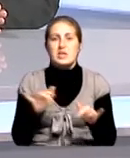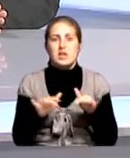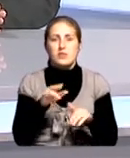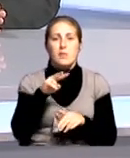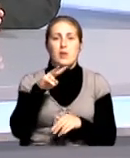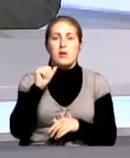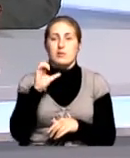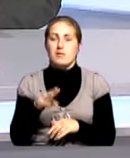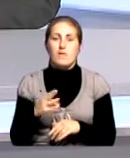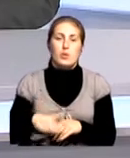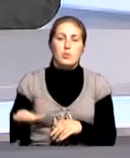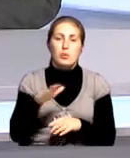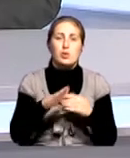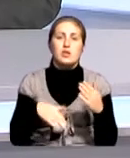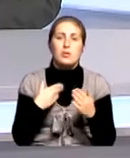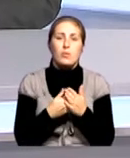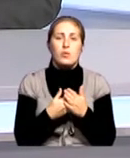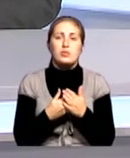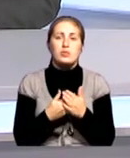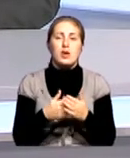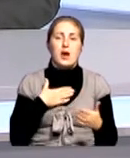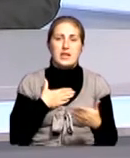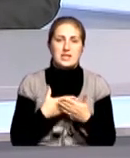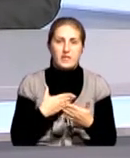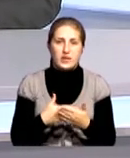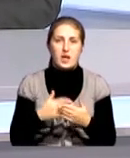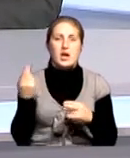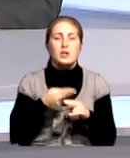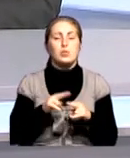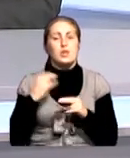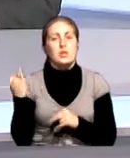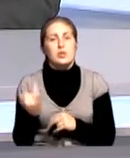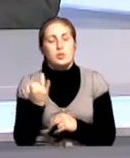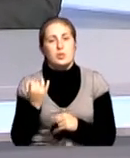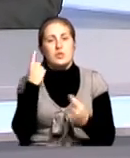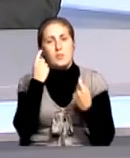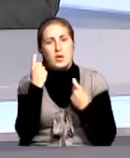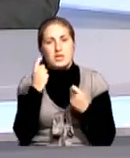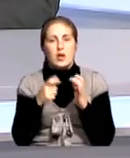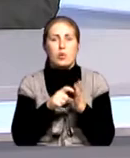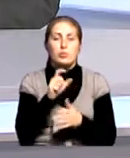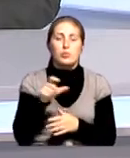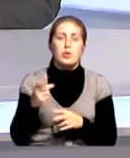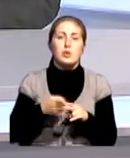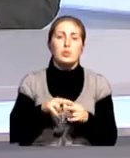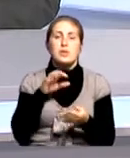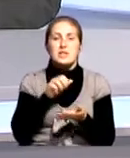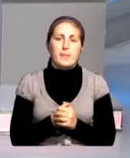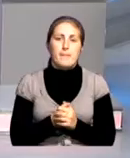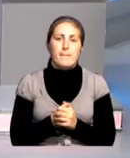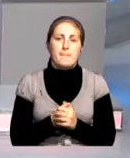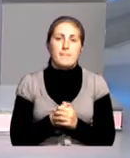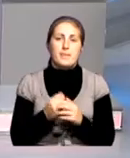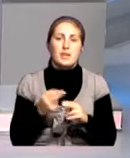аудитории до сих пор, аудитория активной, аудитория, которая интересуется информацией, аудитория, которая занята делом.